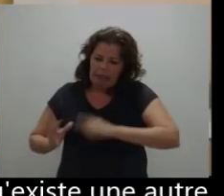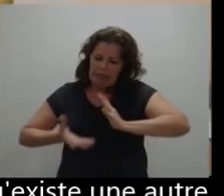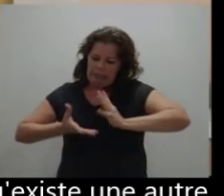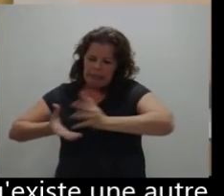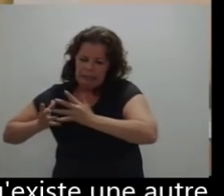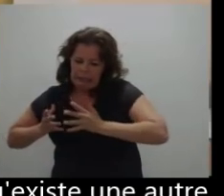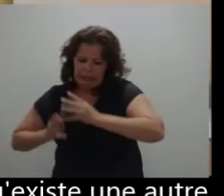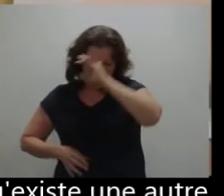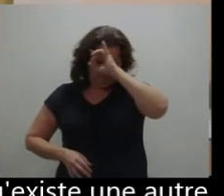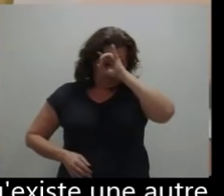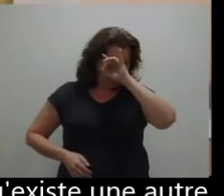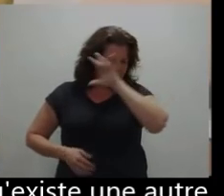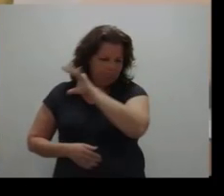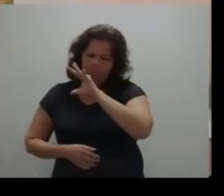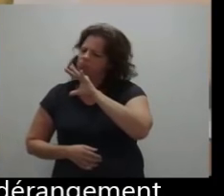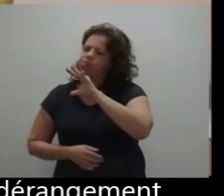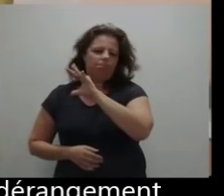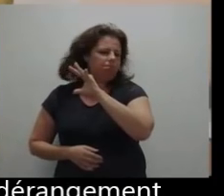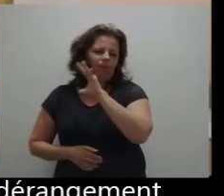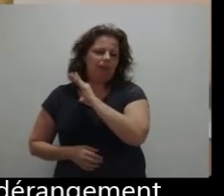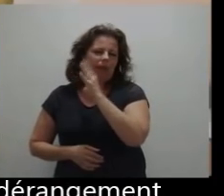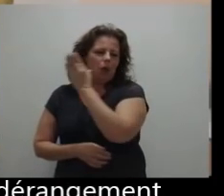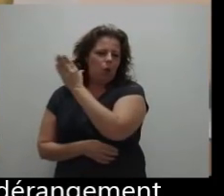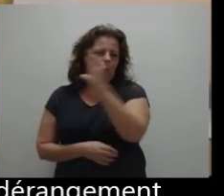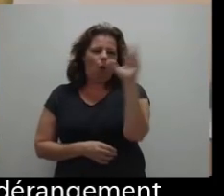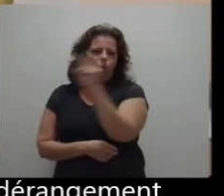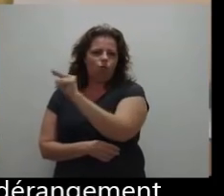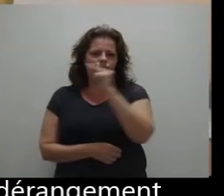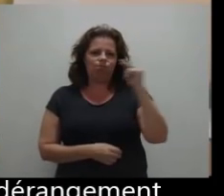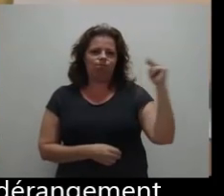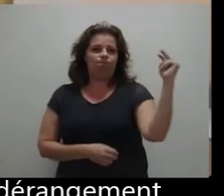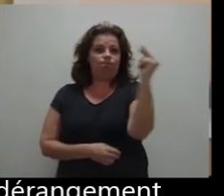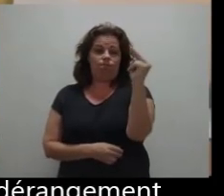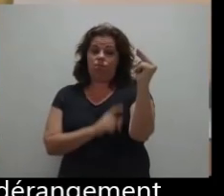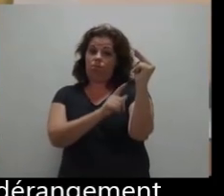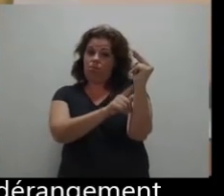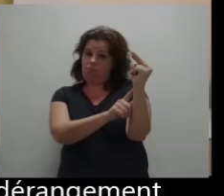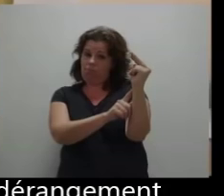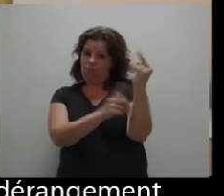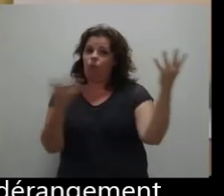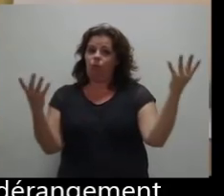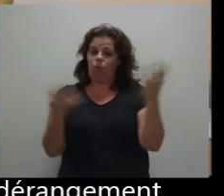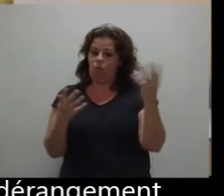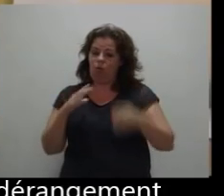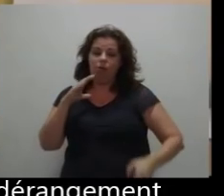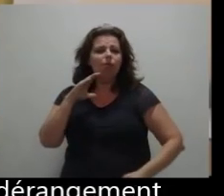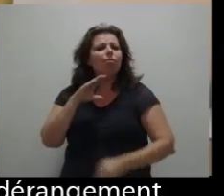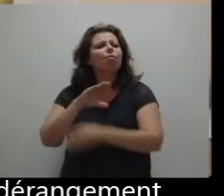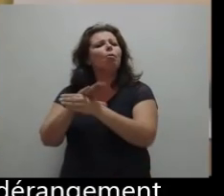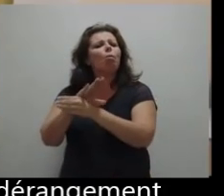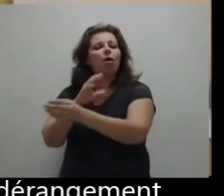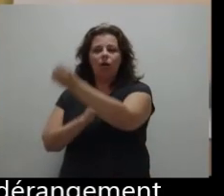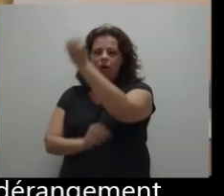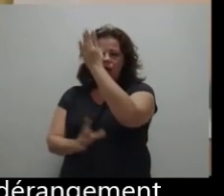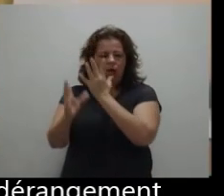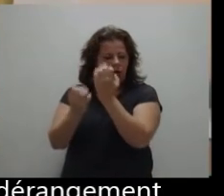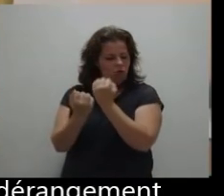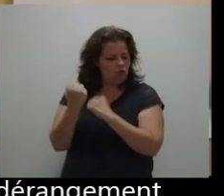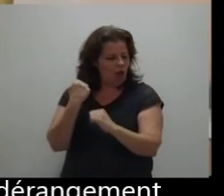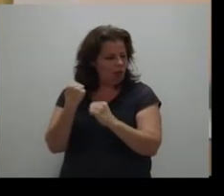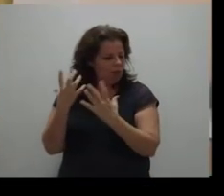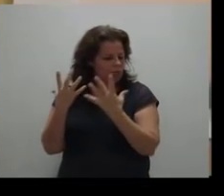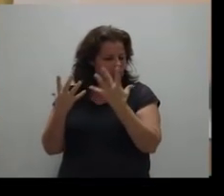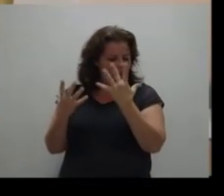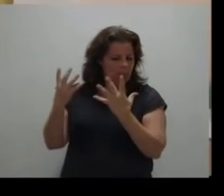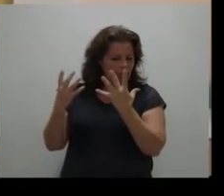et du déni. Une voix qui, supportant ce dérangement psychique passager, nous